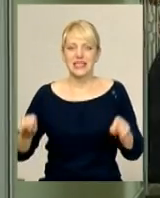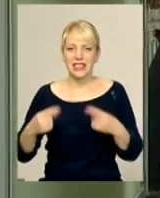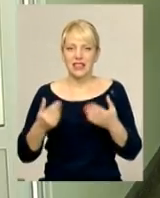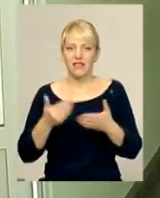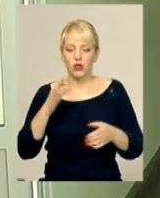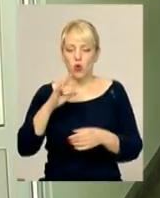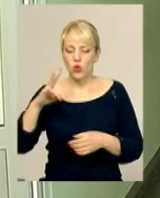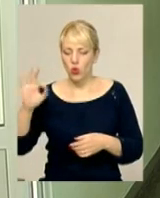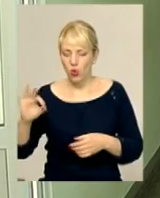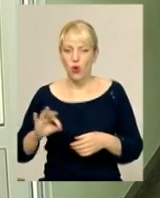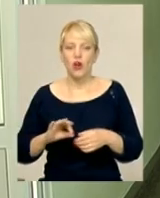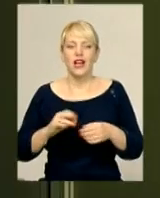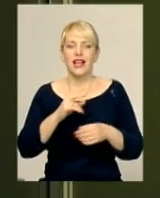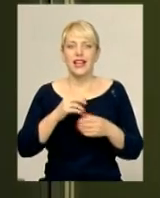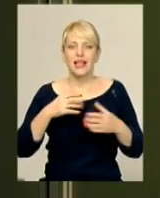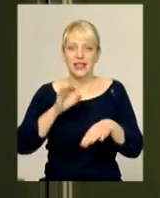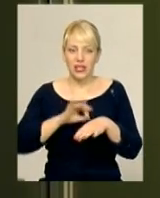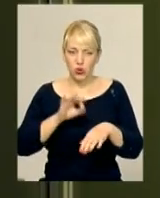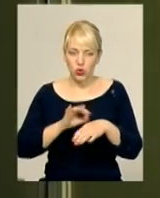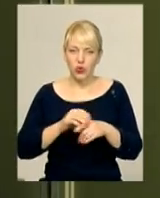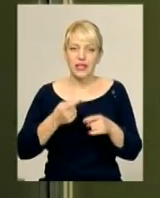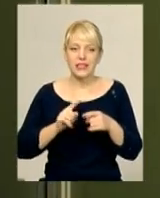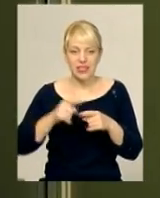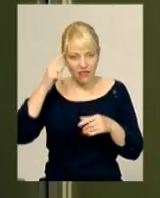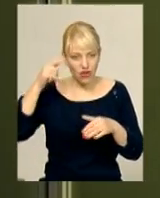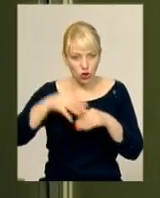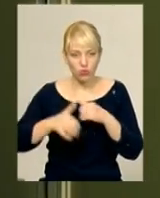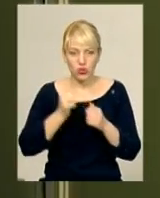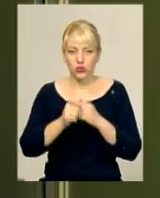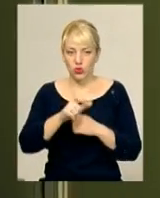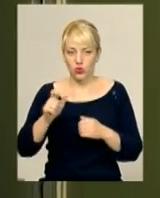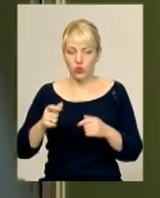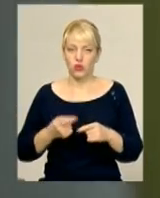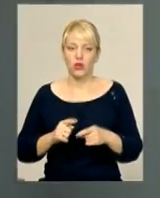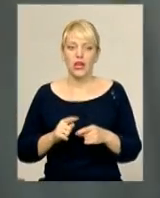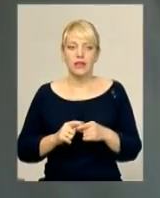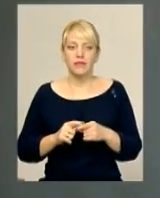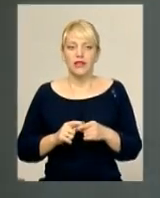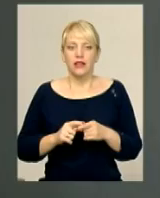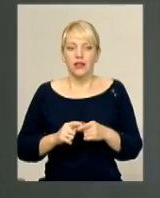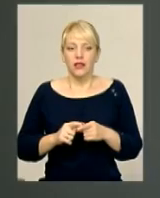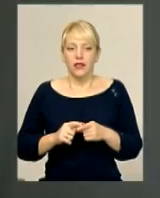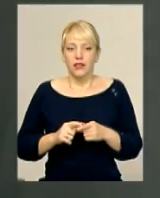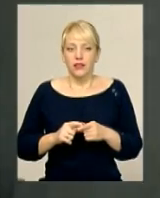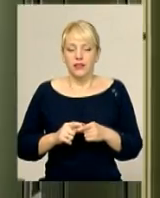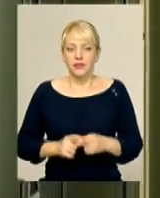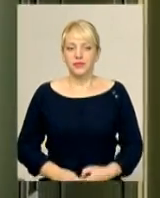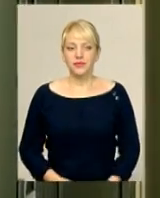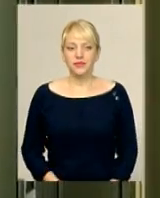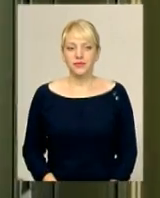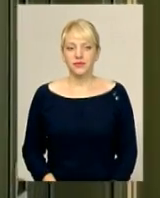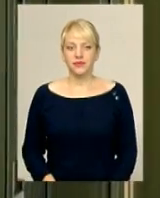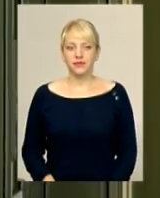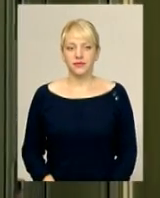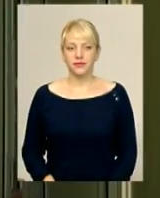самосвідомість кожного. Своєчасна профілактика та якісне лікування дарують повноцінність життя ще десятки років, запевняють медики. Тетяна Ворожцова,